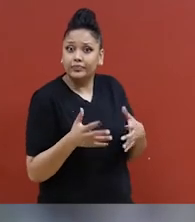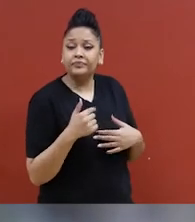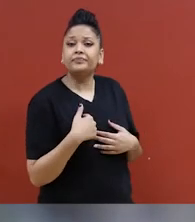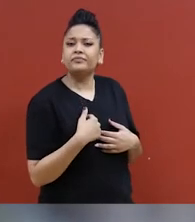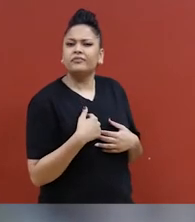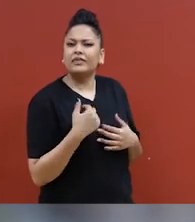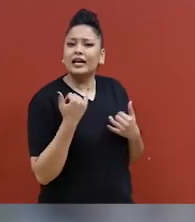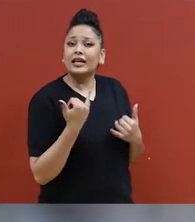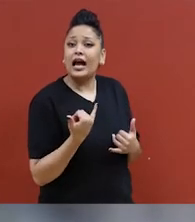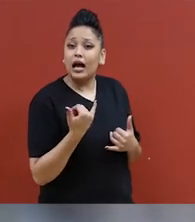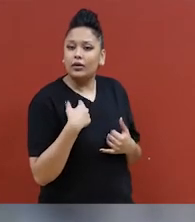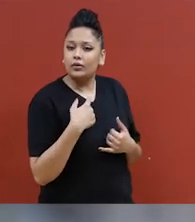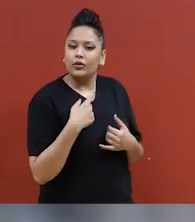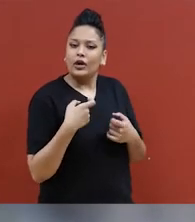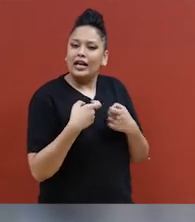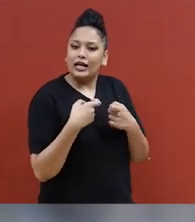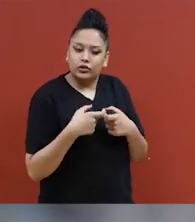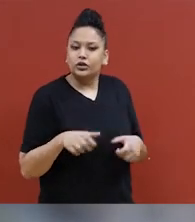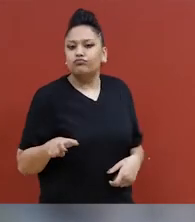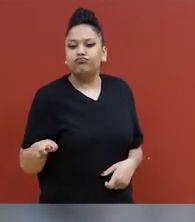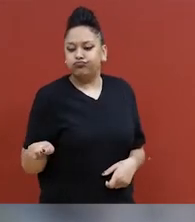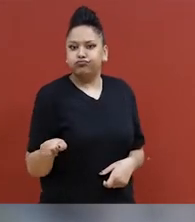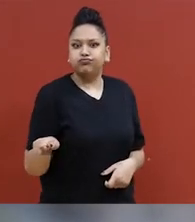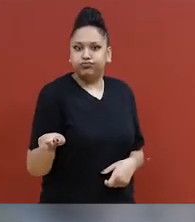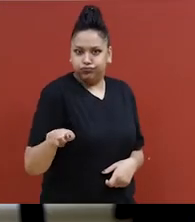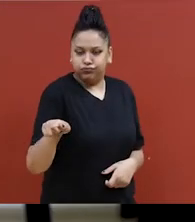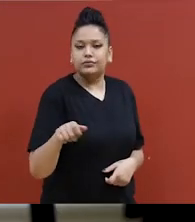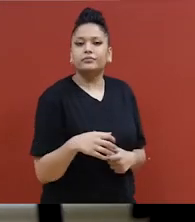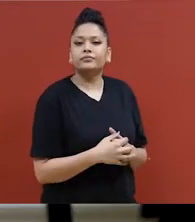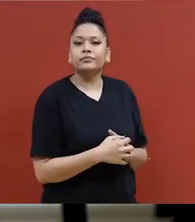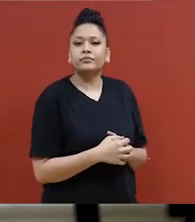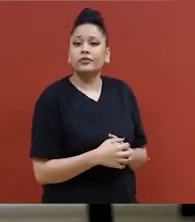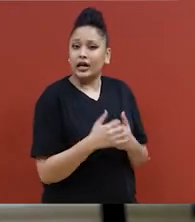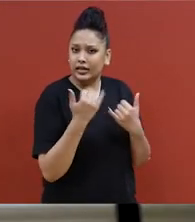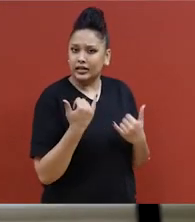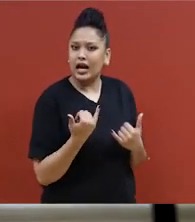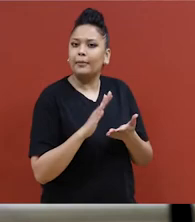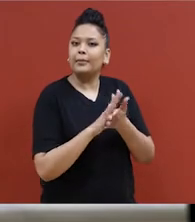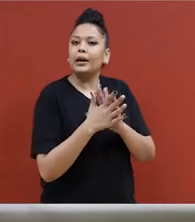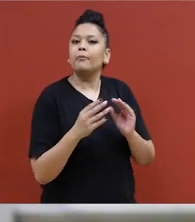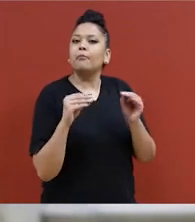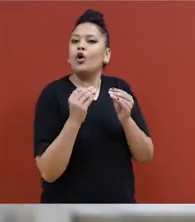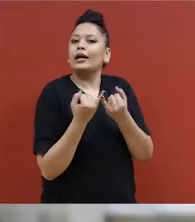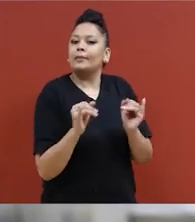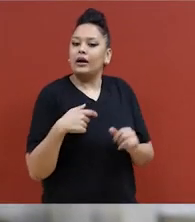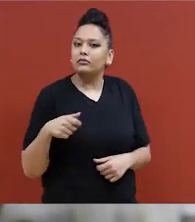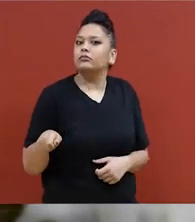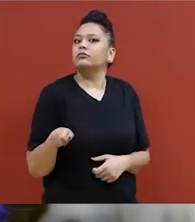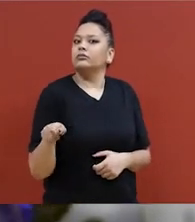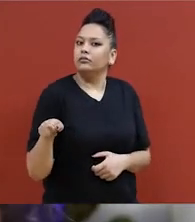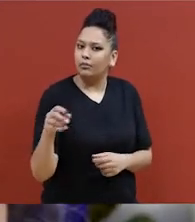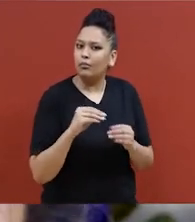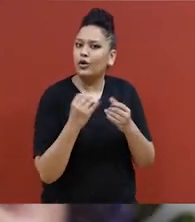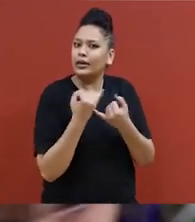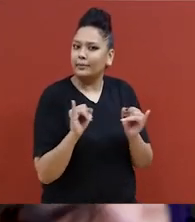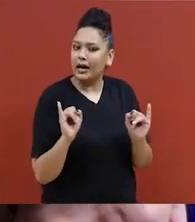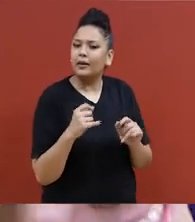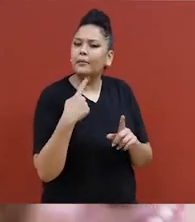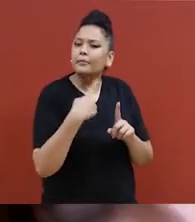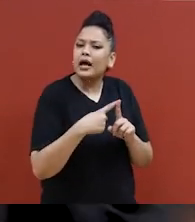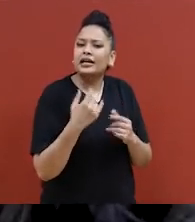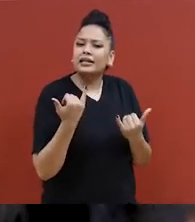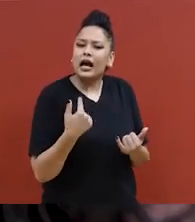mon fauteuil, roulant électrique a ajouté à mon indépendance et est aussi devenu une extension de mon corps.